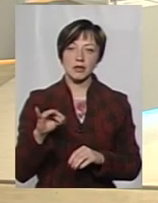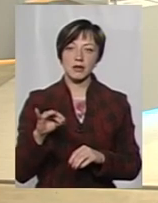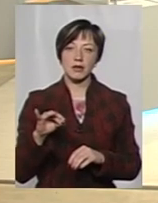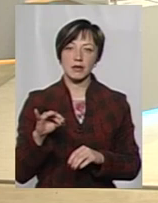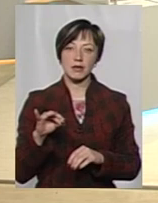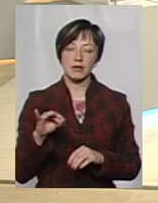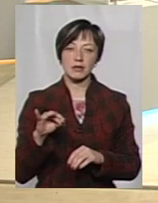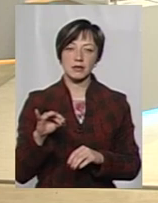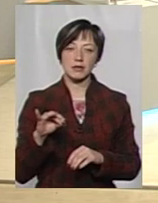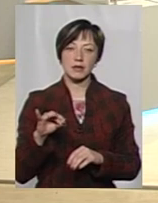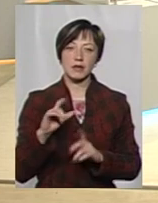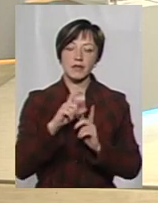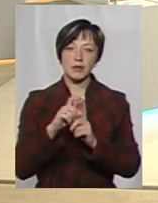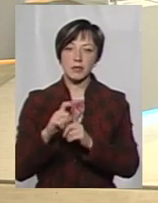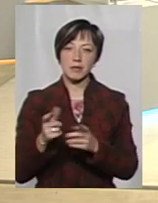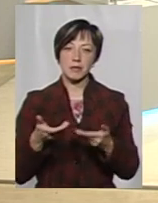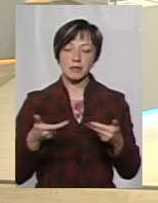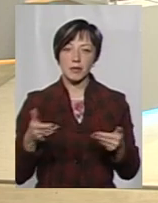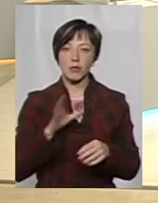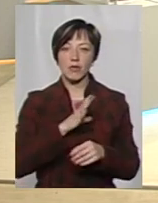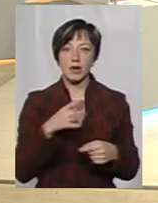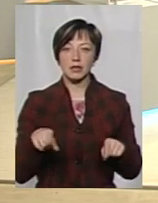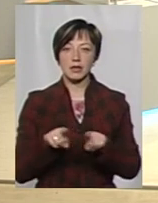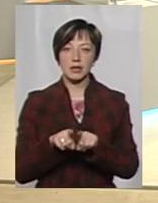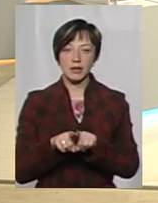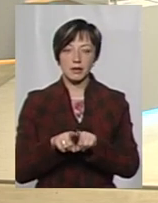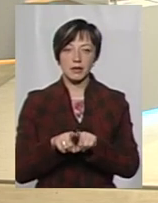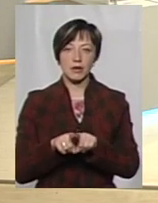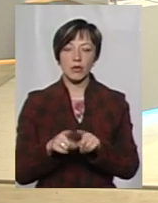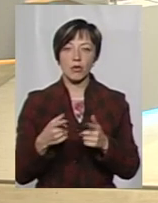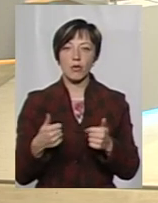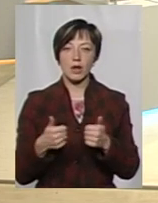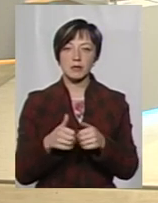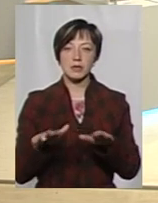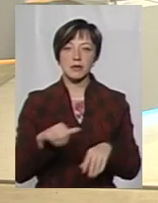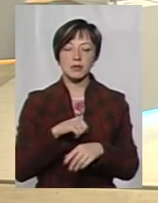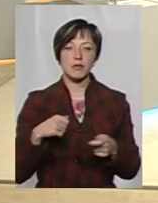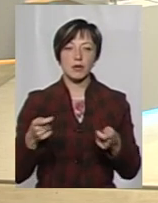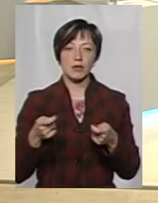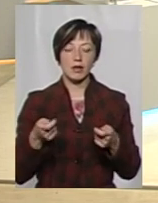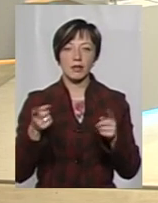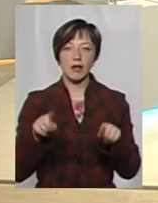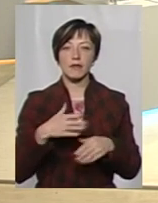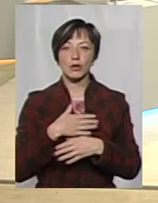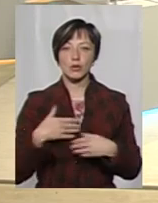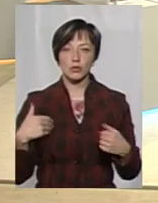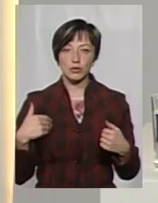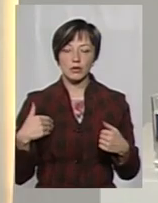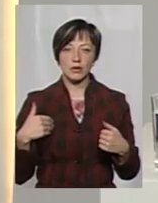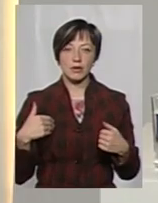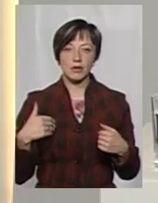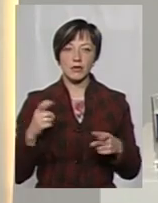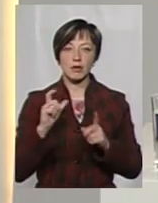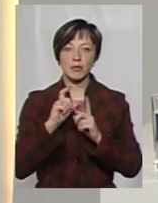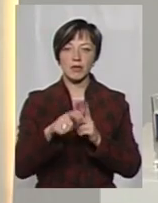відповіді на ті питання. Буває такі органи місцевого самоврядування, які навіть не хочуть відповідати